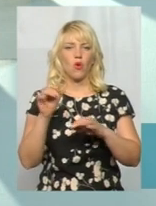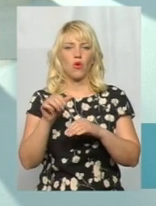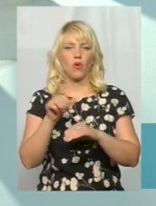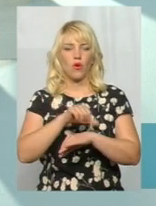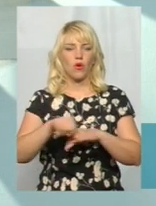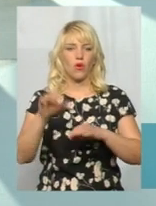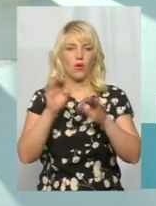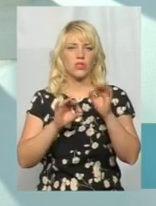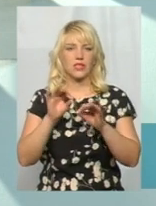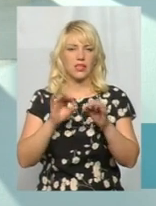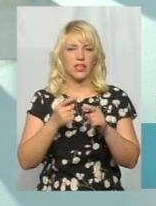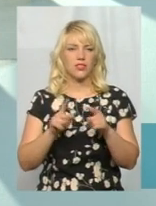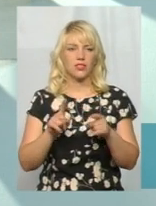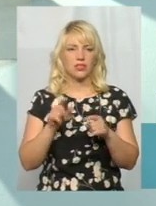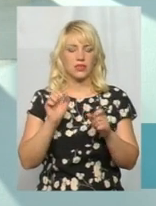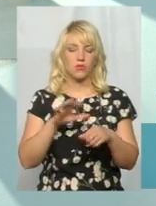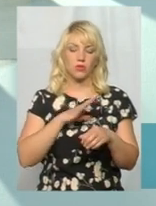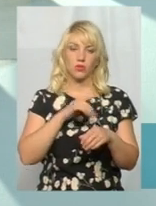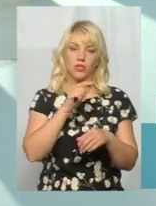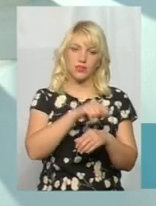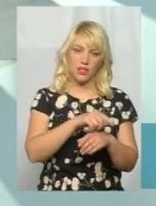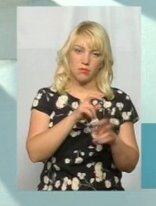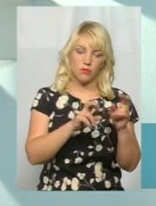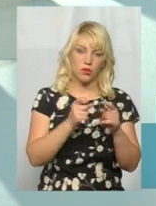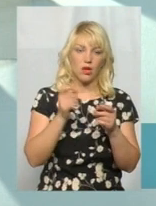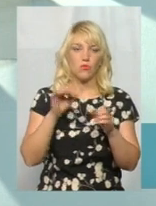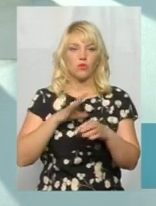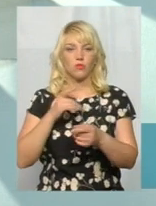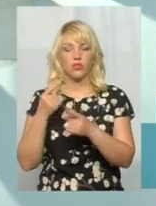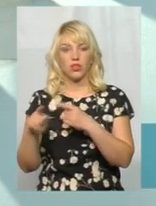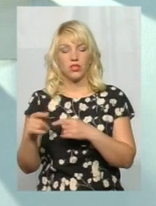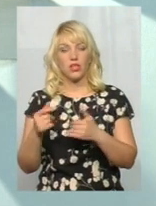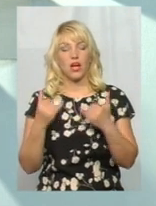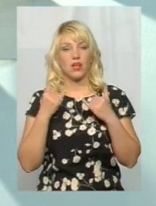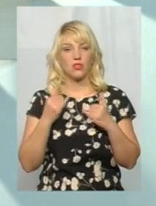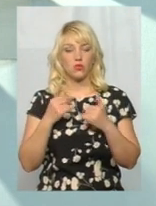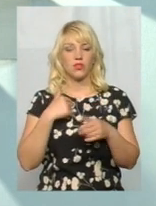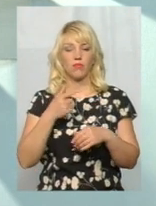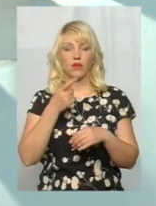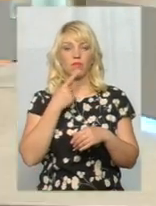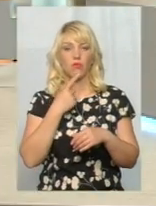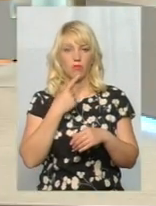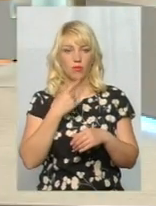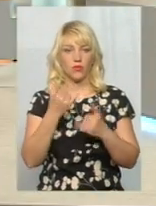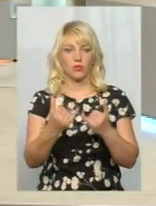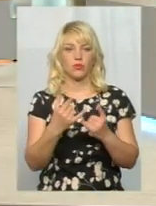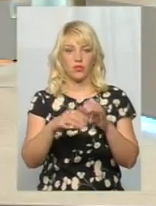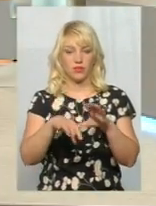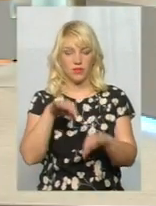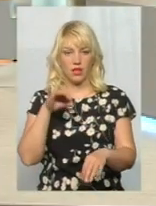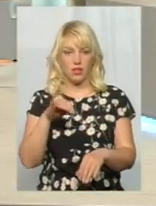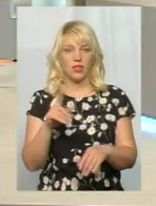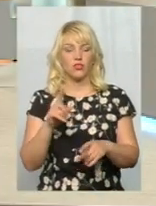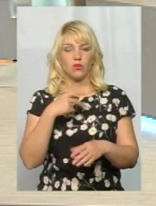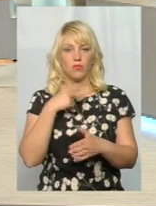це могло бути як дане підприємство, так і інше. Сьогодні ми повторяли виїзд і знову відібрали проби. І те, що ми побачили сьогодні візуально